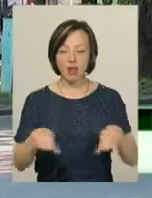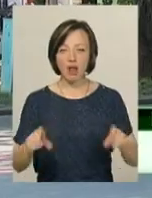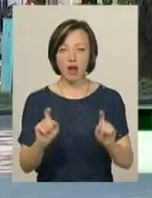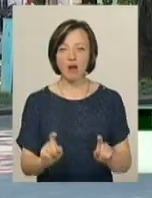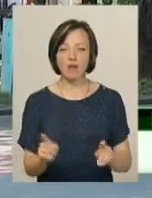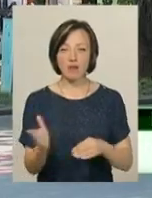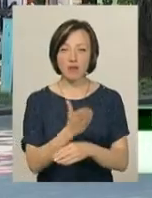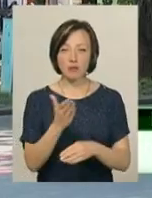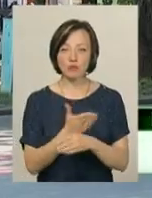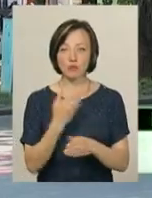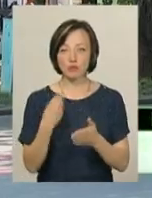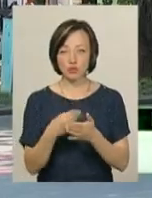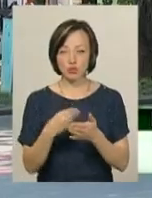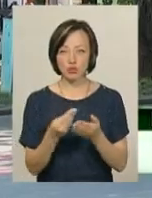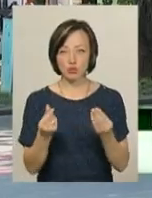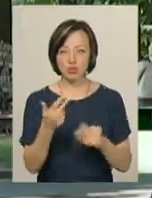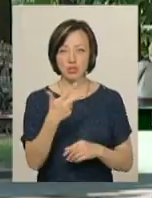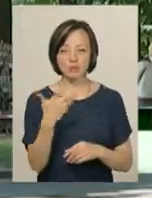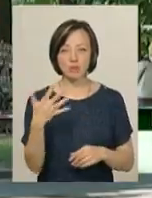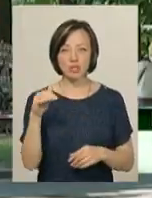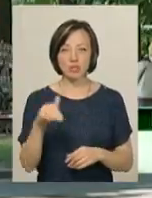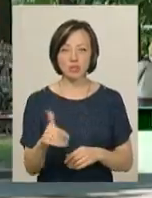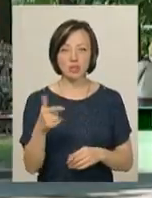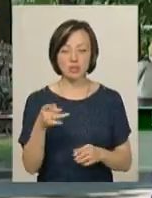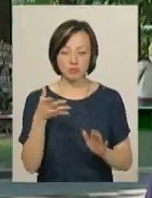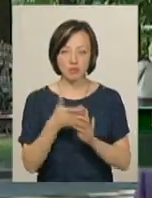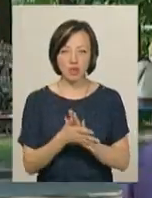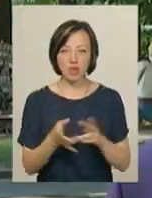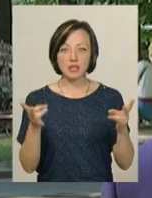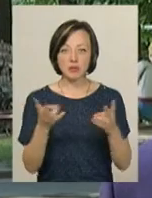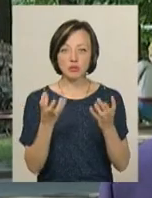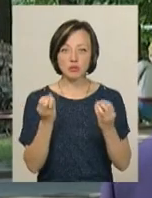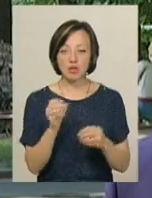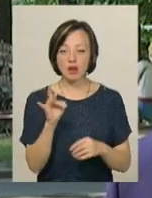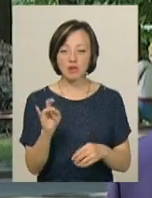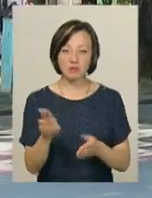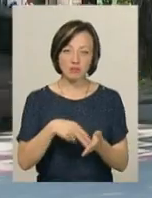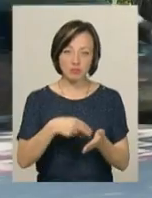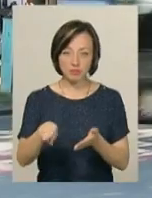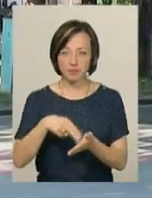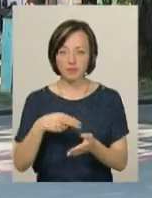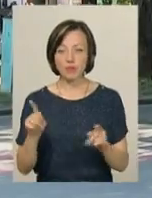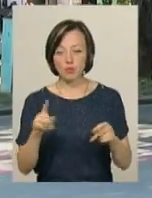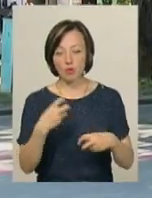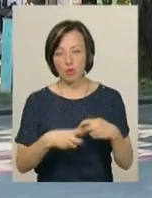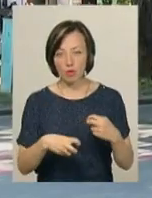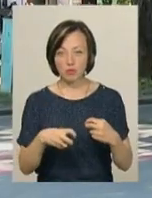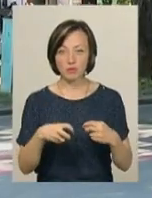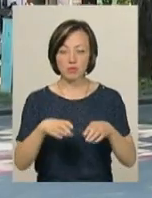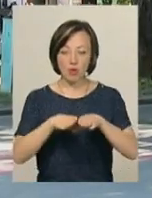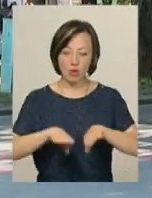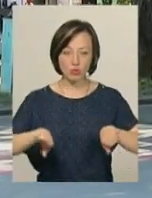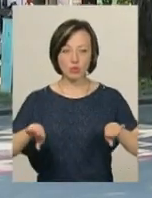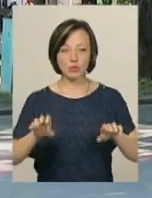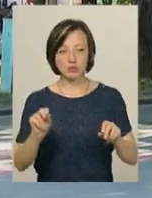за бюджетний кошт, на те пішло 35 тисяч гривень. Питання є тільки, що їх потрібно ще раз підлакувати, підфарбувати. Що десь поломано, прогнулося,